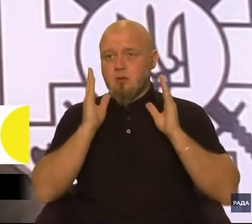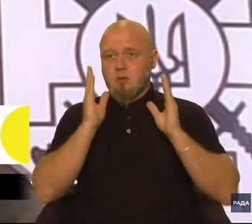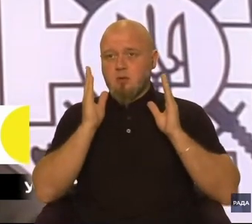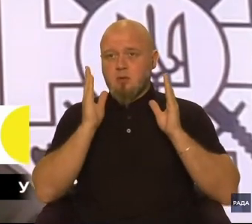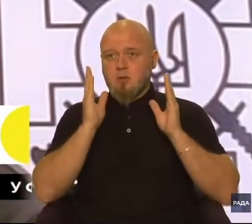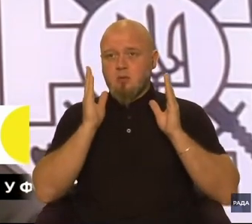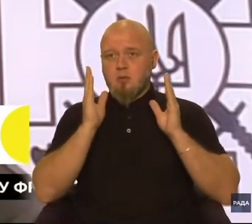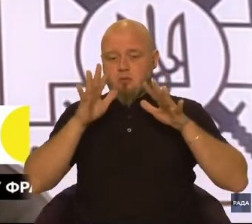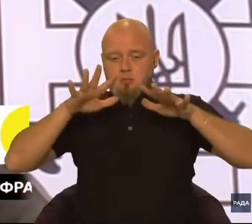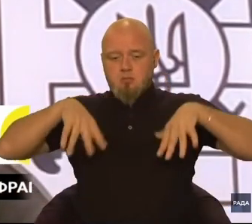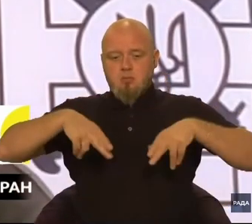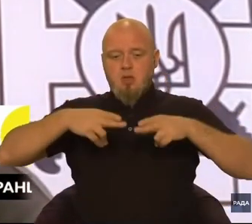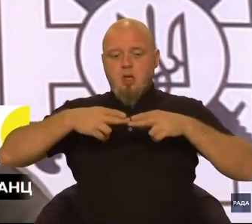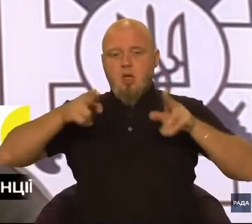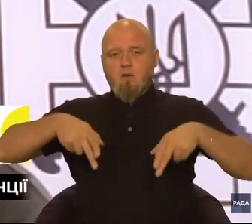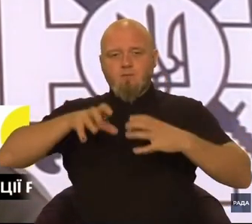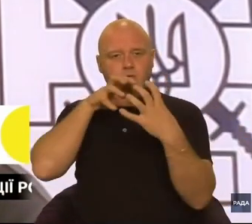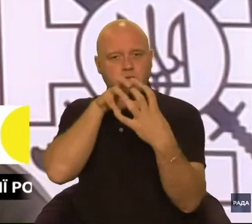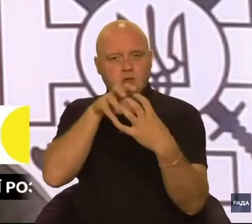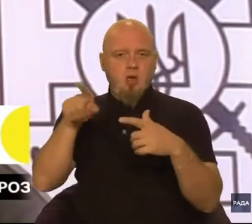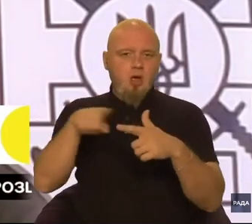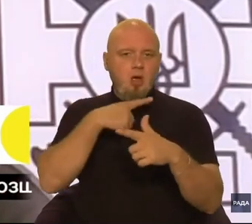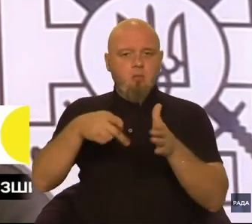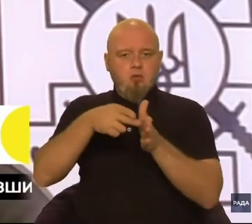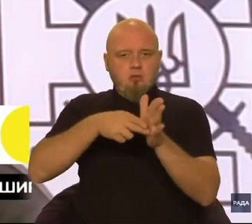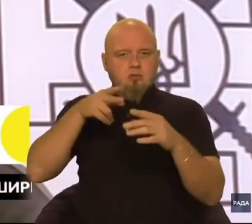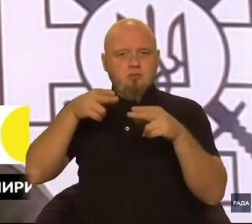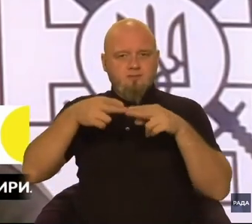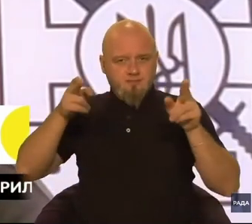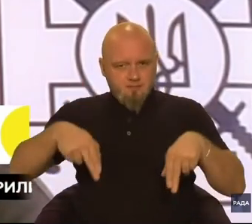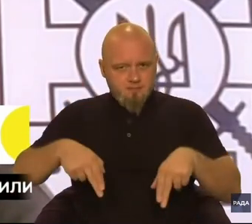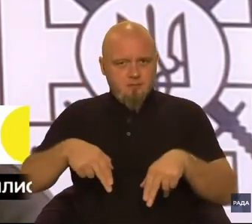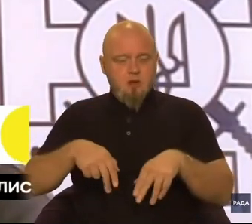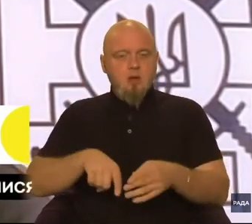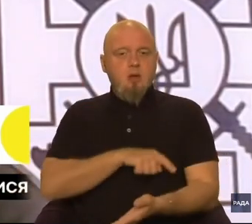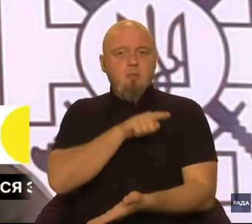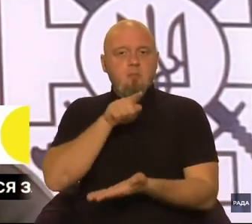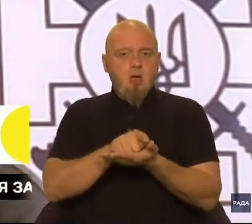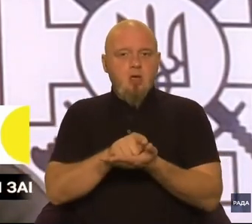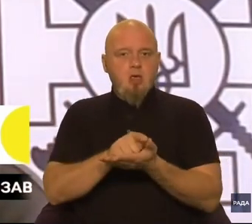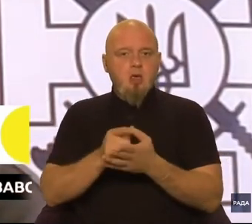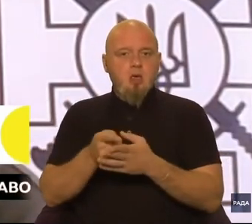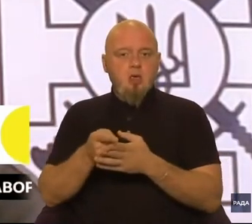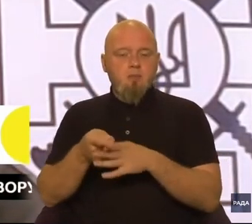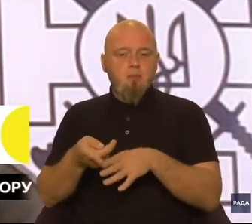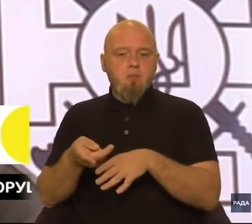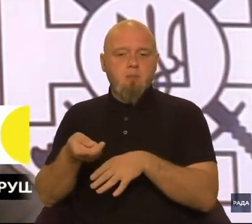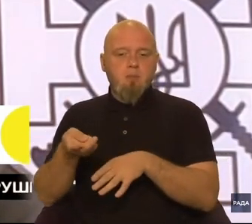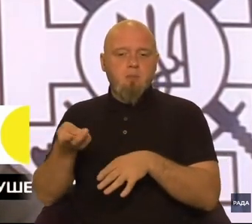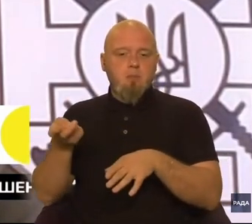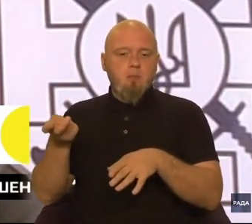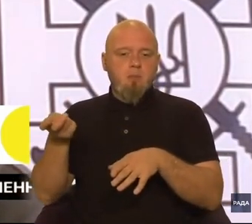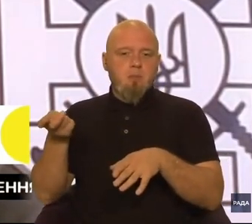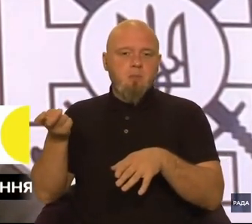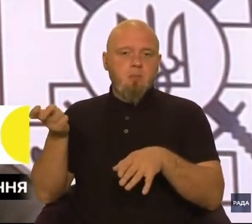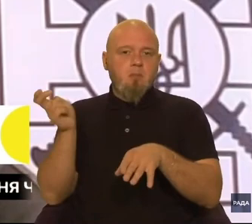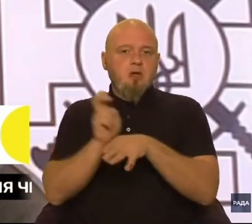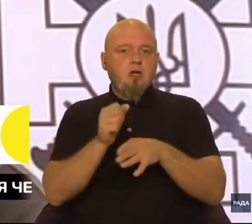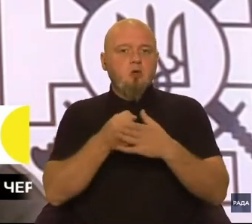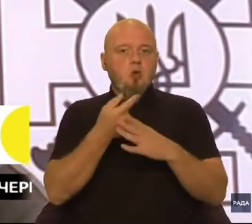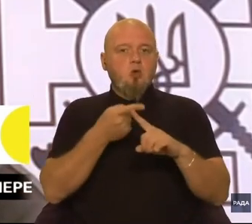автостанції або на залізничній станції має прийти до цього ветерана